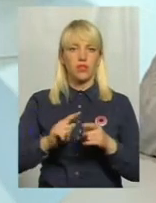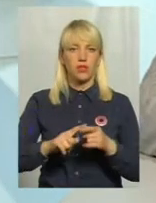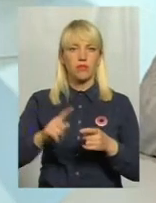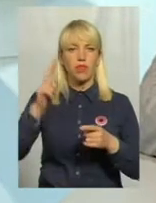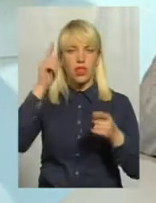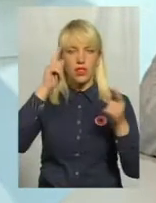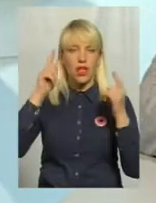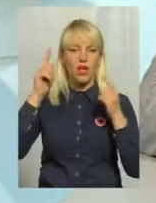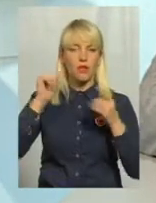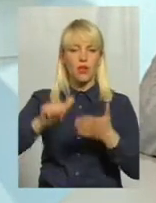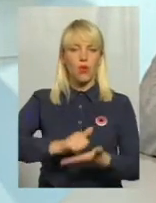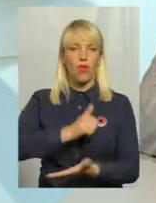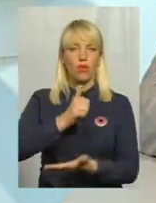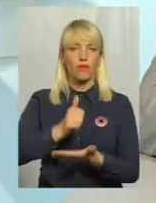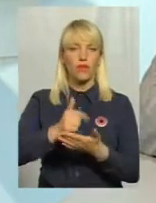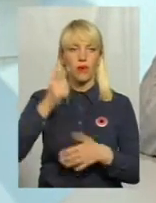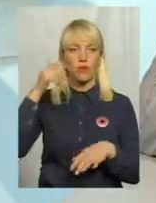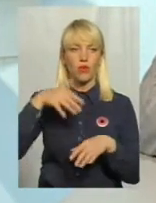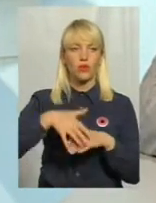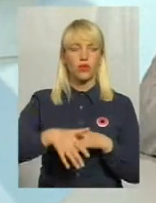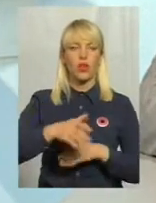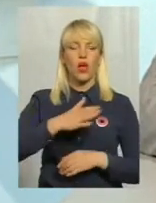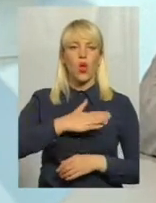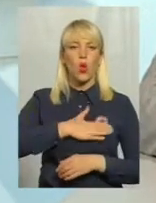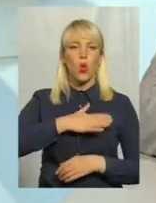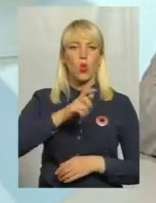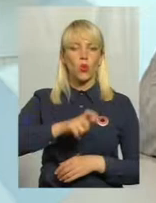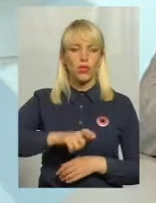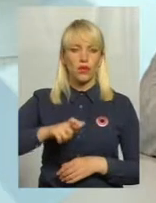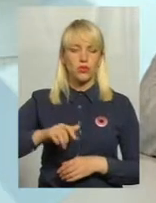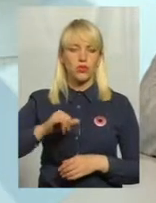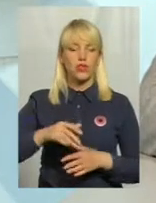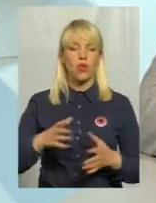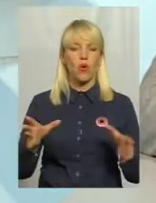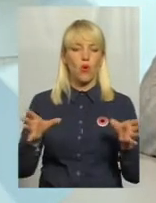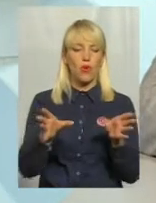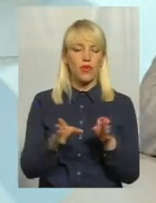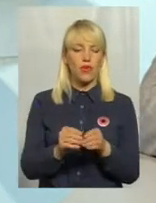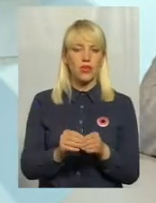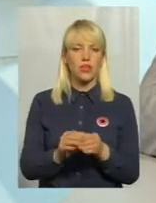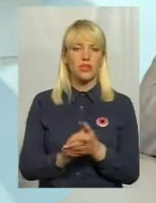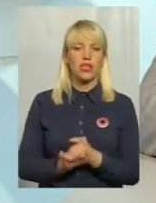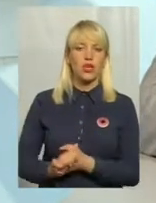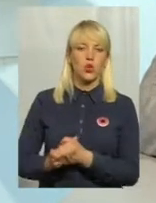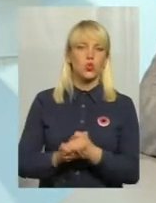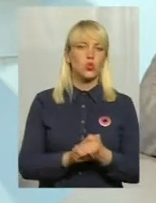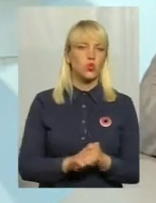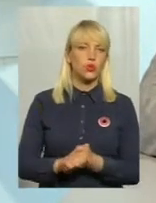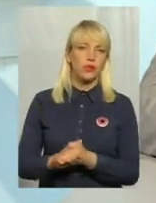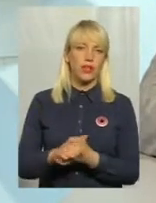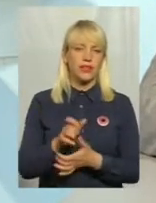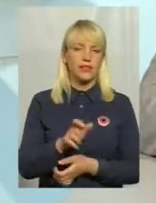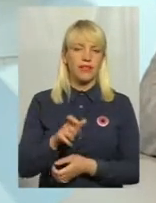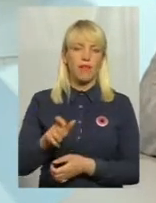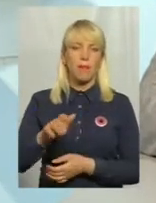найголовніше – це поняття людяності і об'єднання суспільства перед глобальними